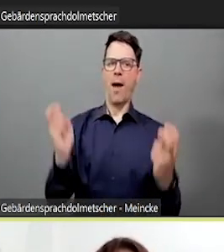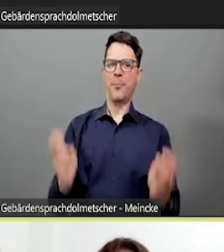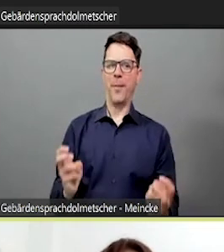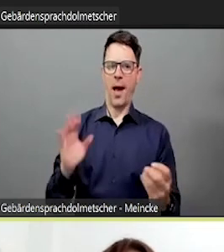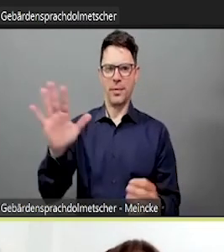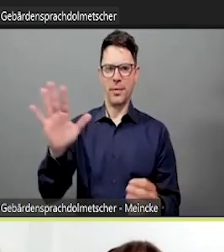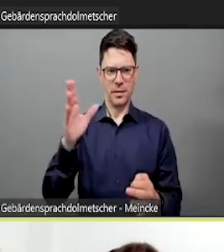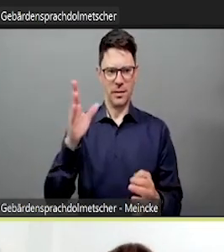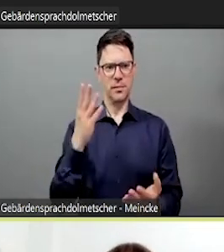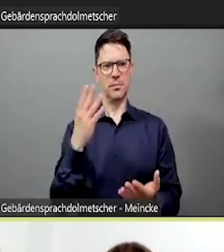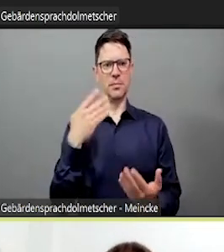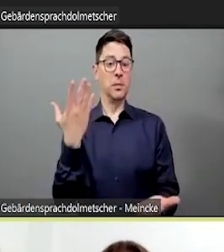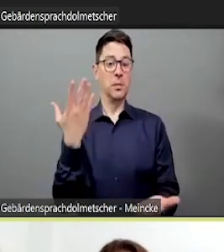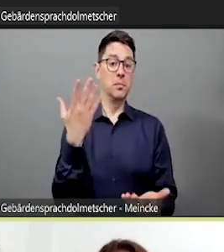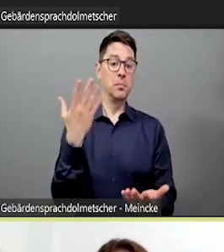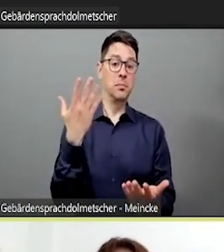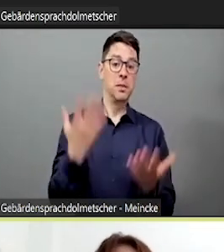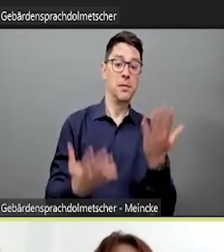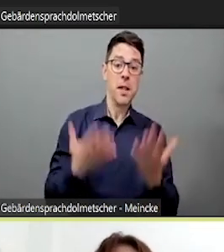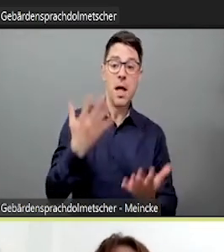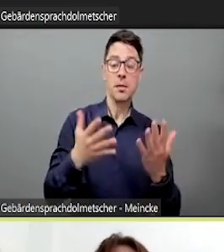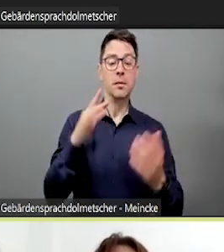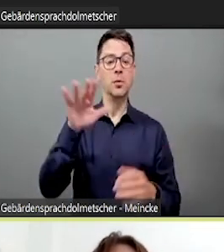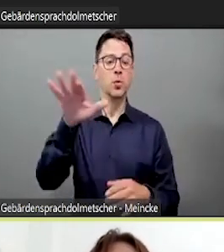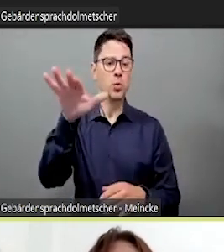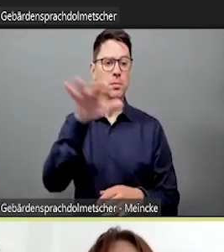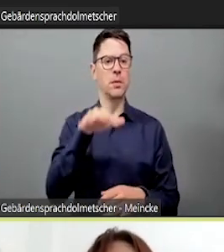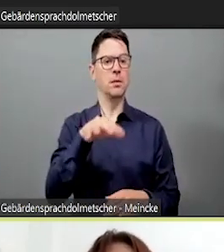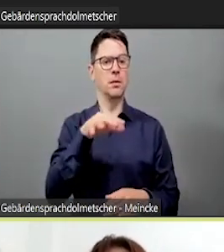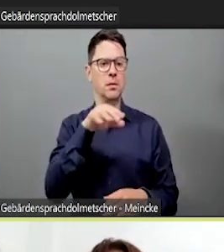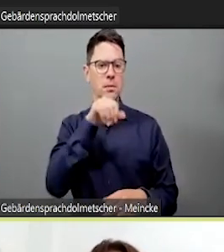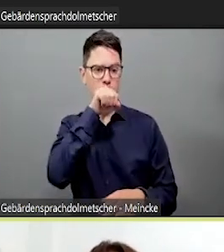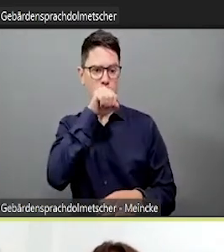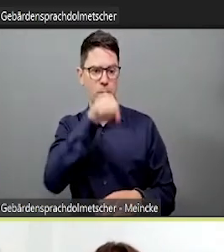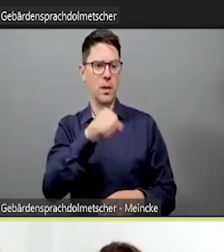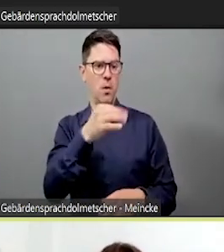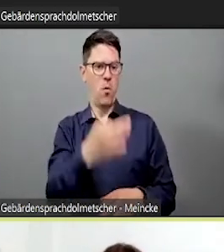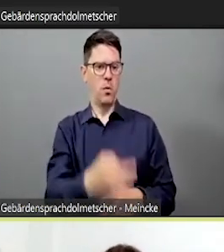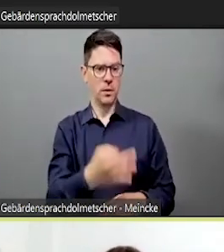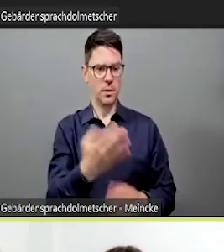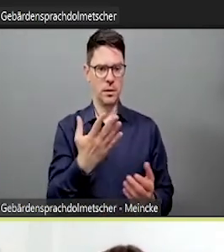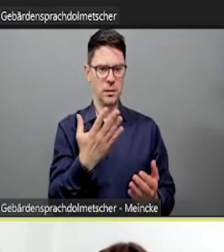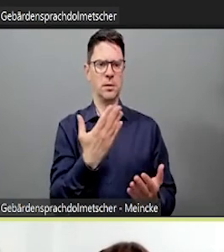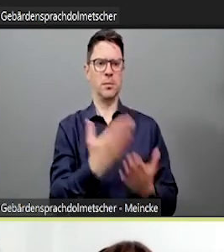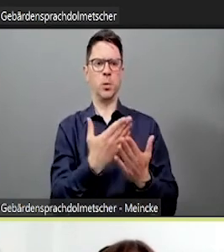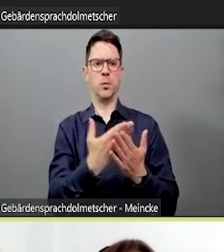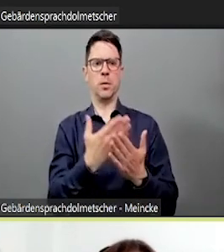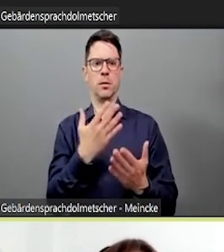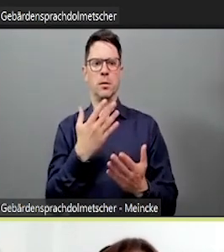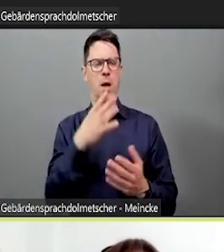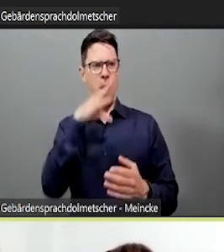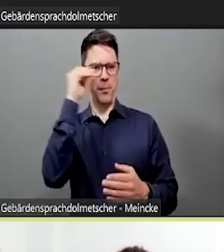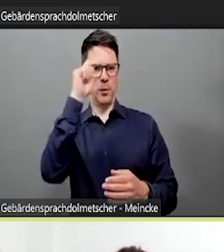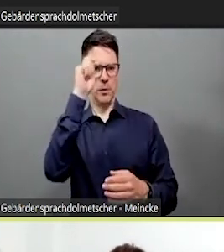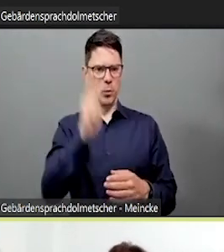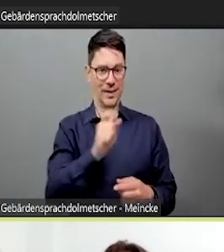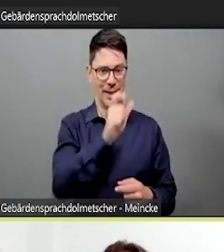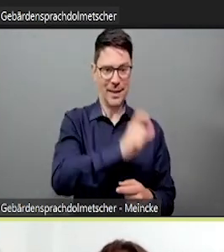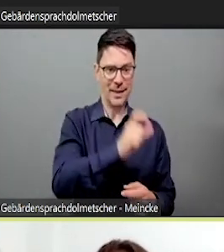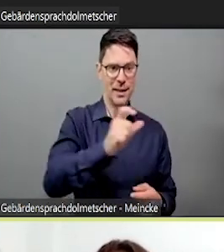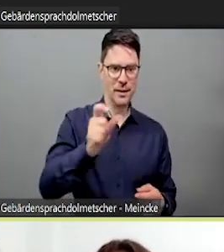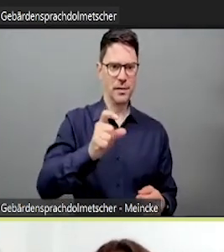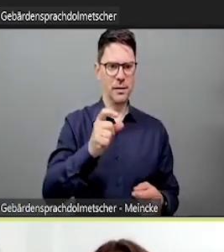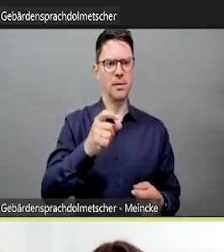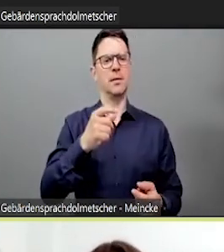beschriften, also entweder seinen Namen oder sonst irgendwas und dann kann man das zusammen halt kollaborativ anzeigen und sieht die